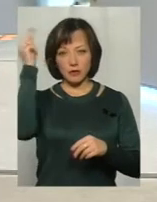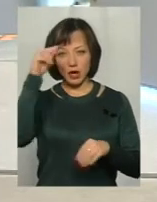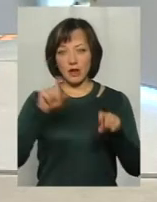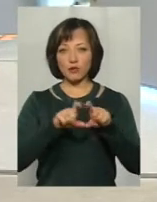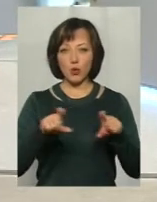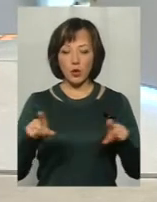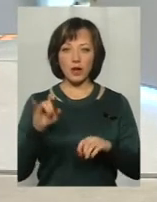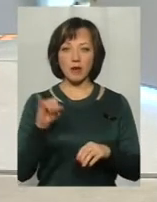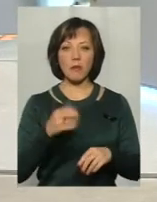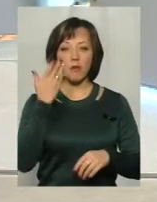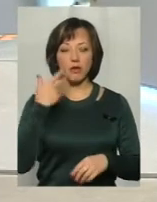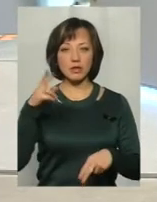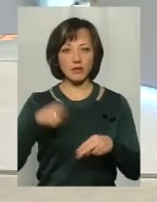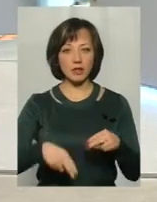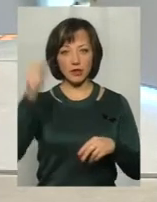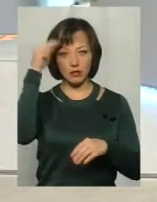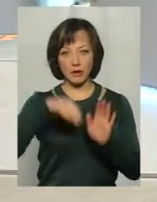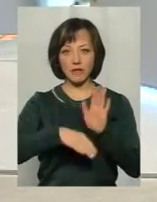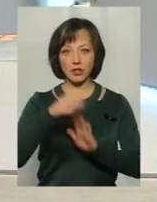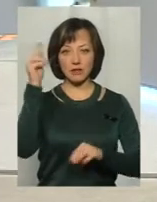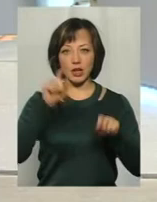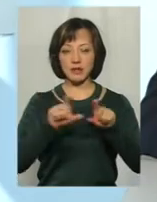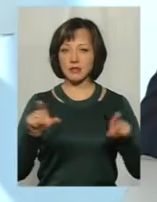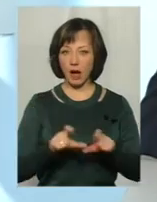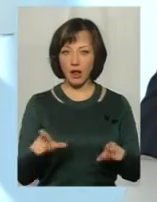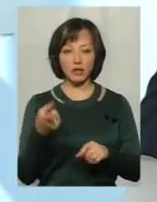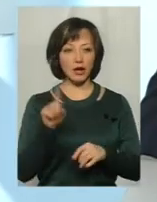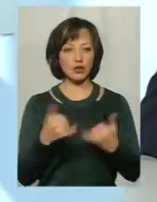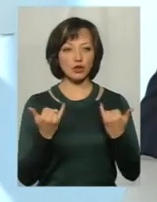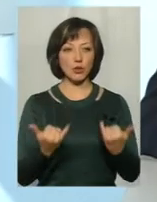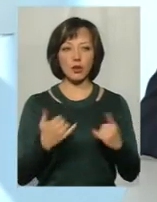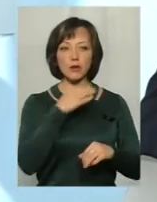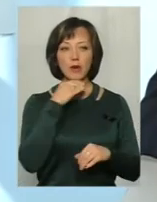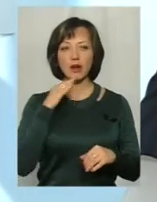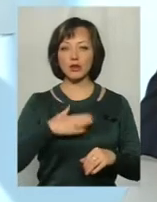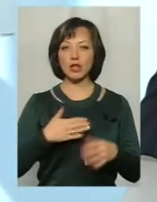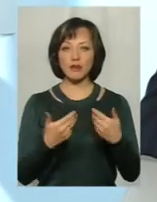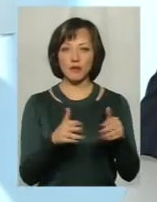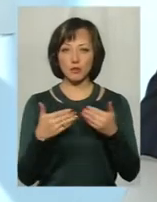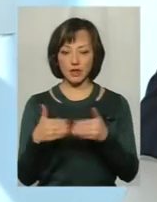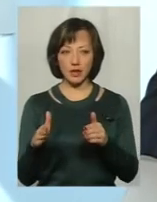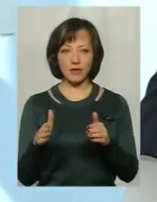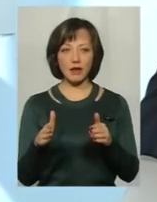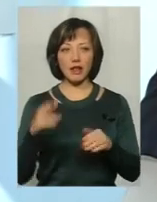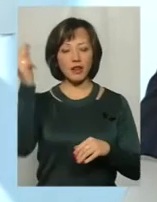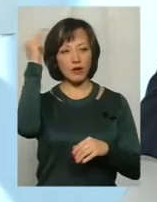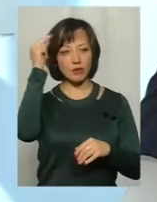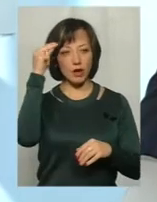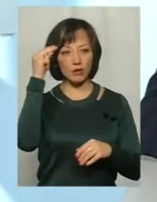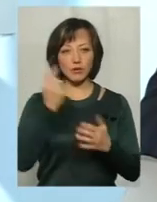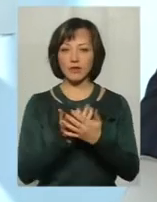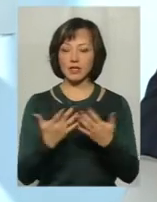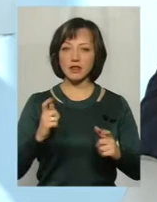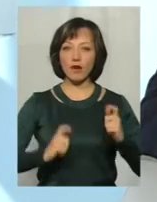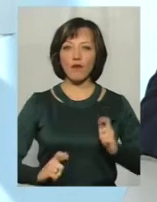школі і по завершенні навчання в вищих навчальних закладах. Адже сьогодні багато наших випускників навчаються в